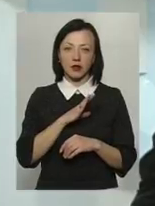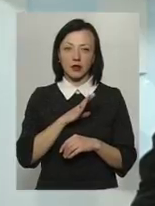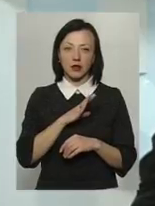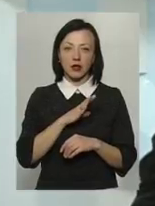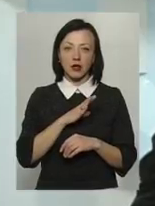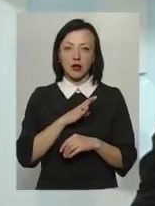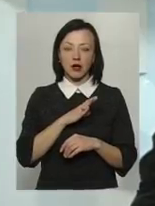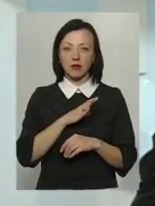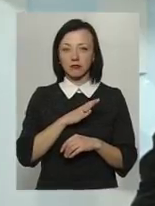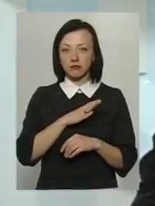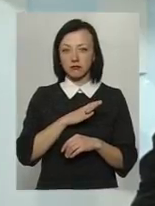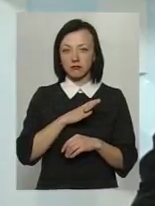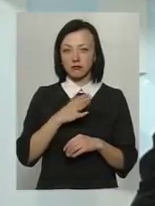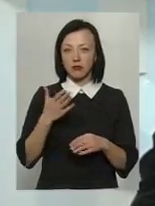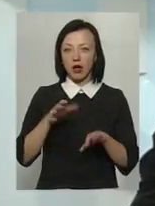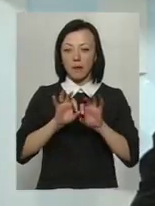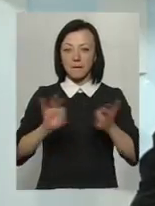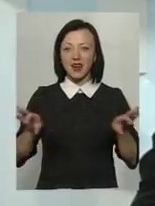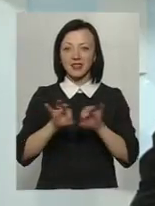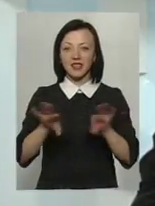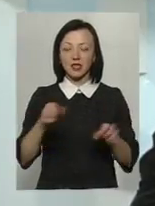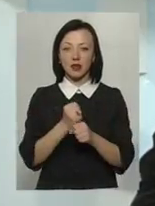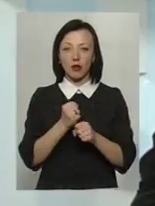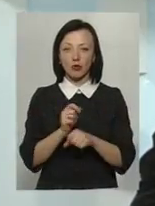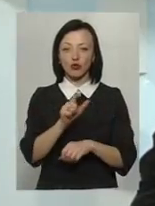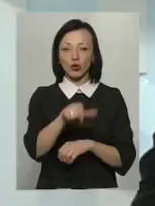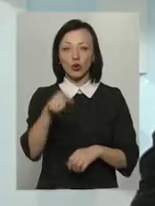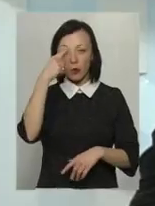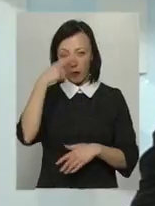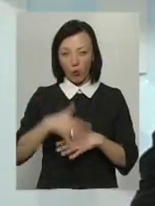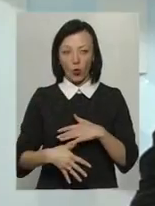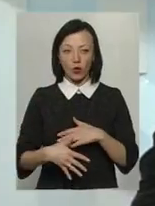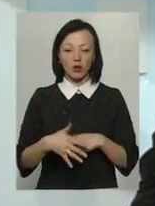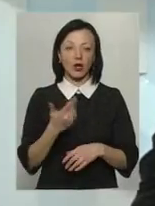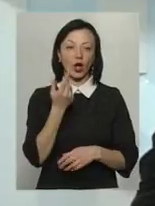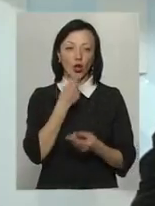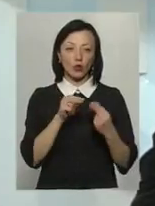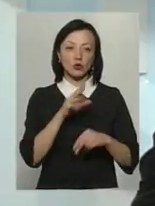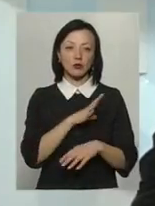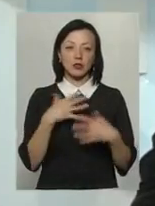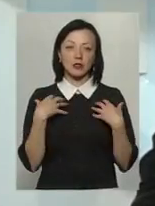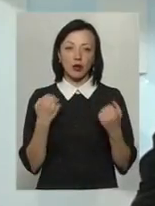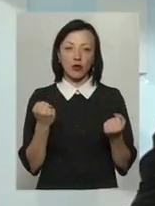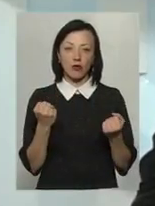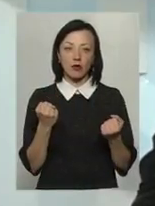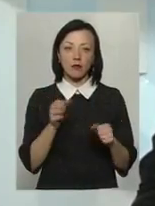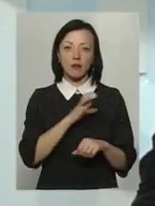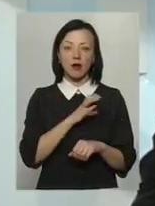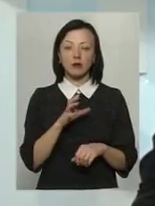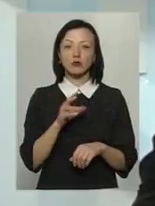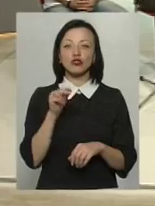просвітительська робота для того, щоб люди зрозуміли, що краще бути здоровим, богатим, ніж бідним.